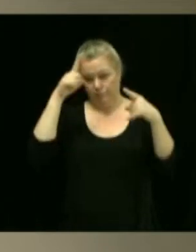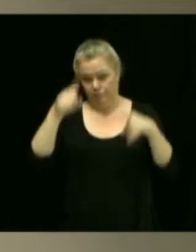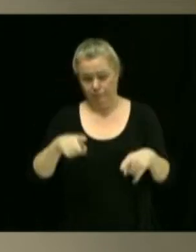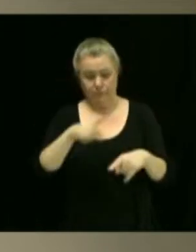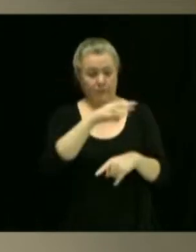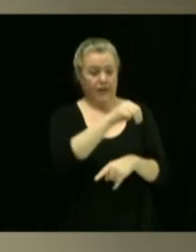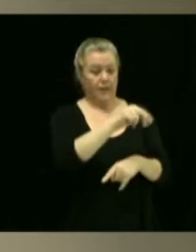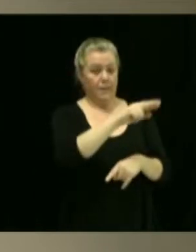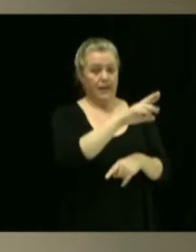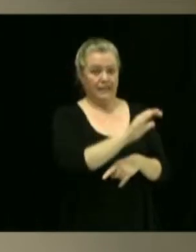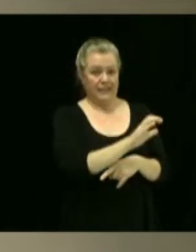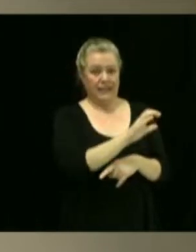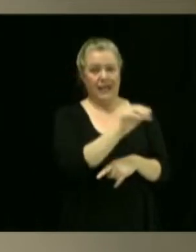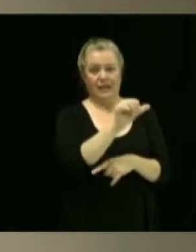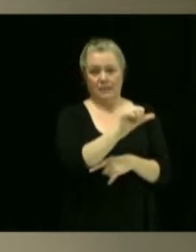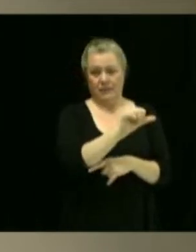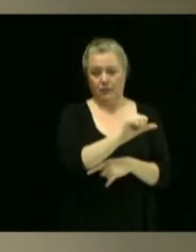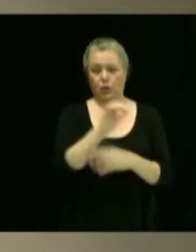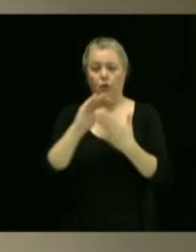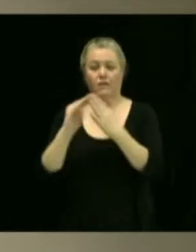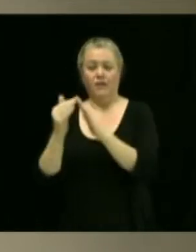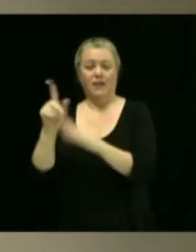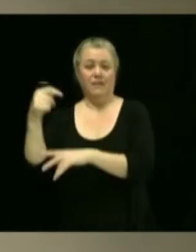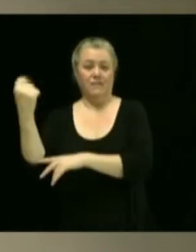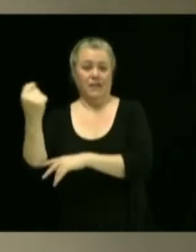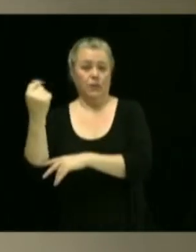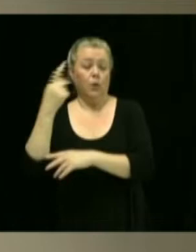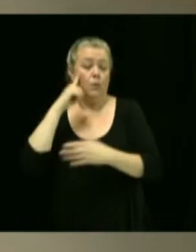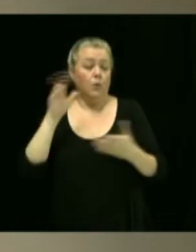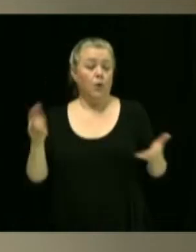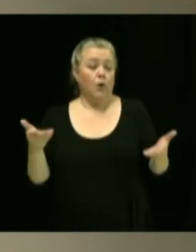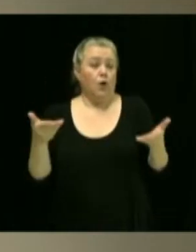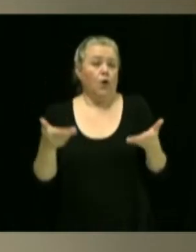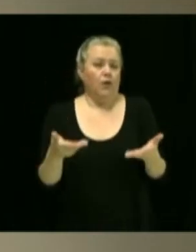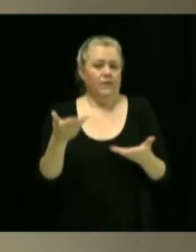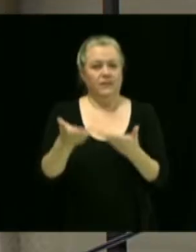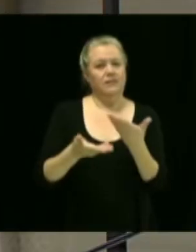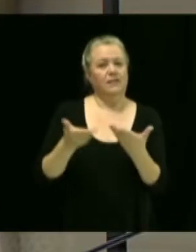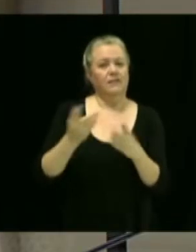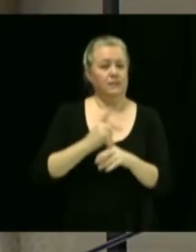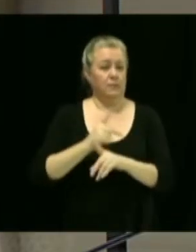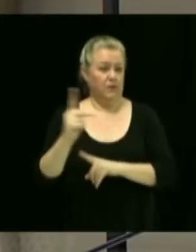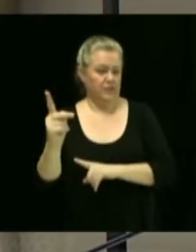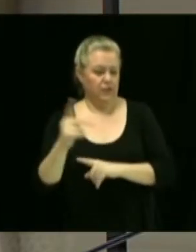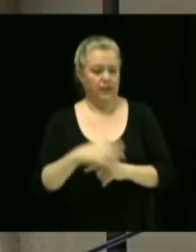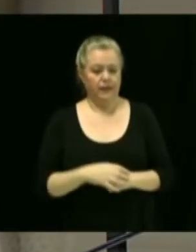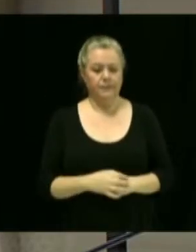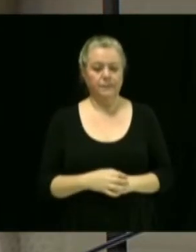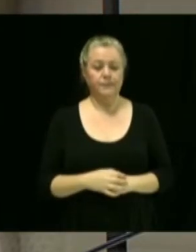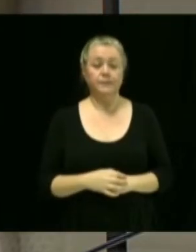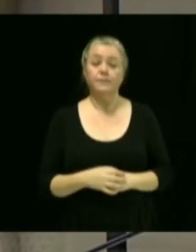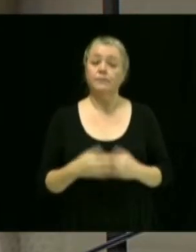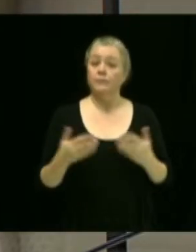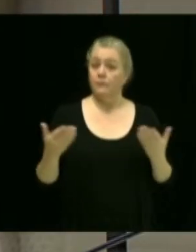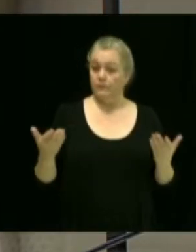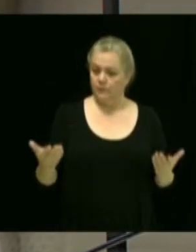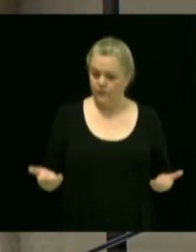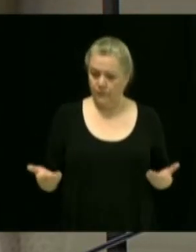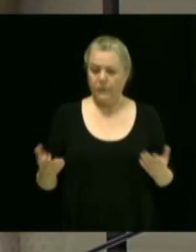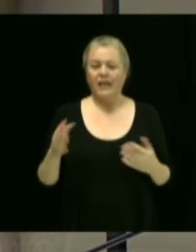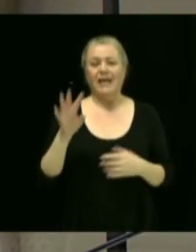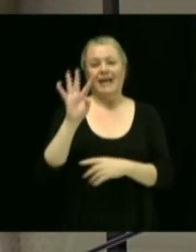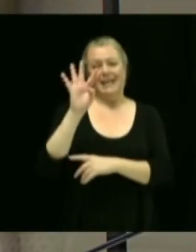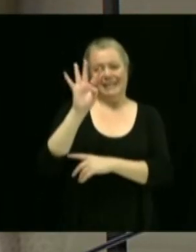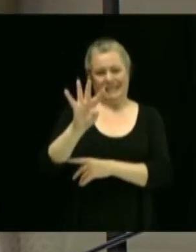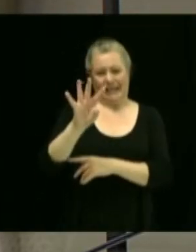la Ville de Victoriaville relative à la fourniture de services professionnels. Alors, il s'agit de procéder au renouvellement de quatre